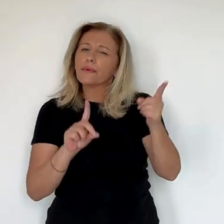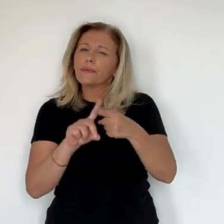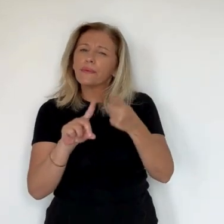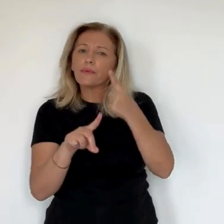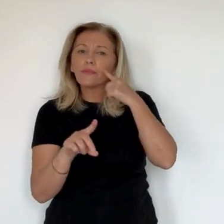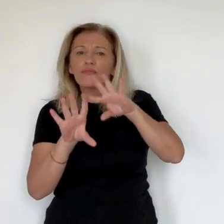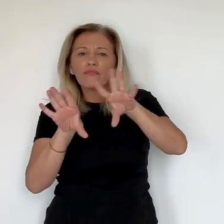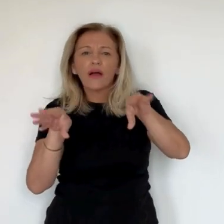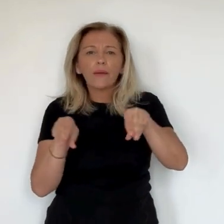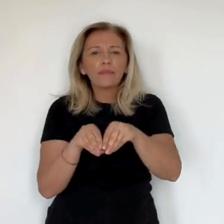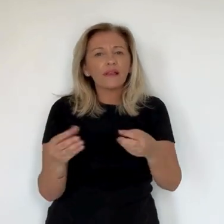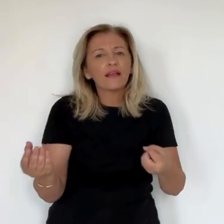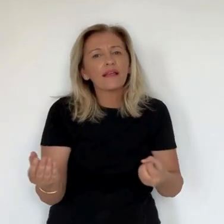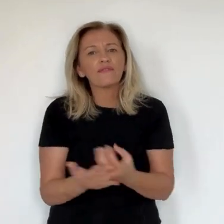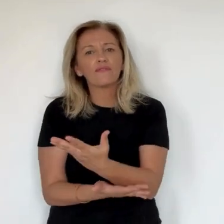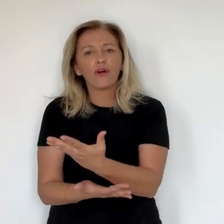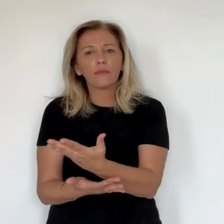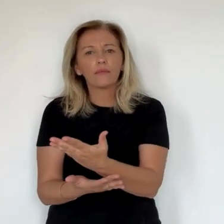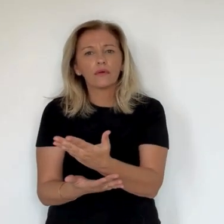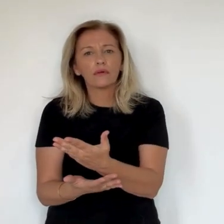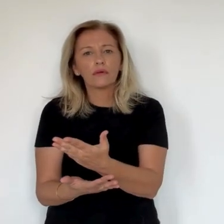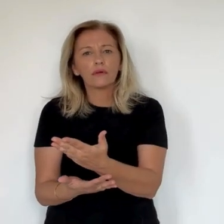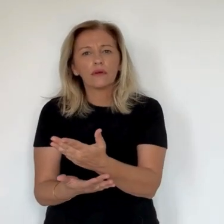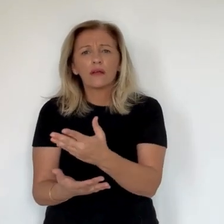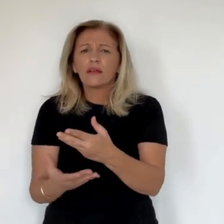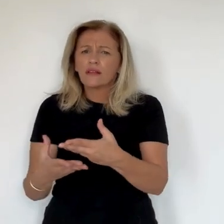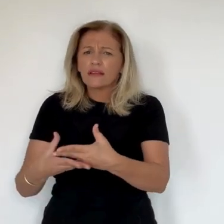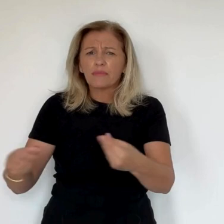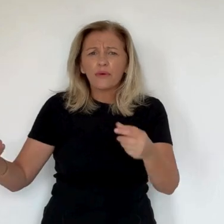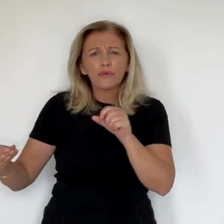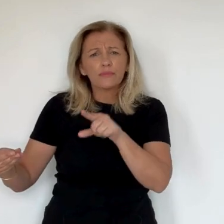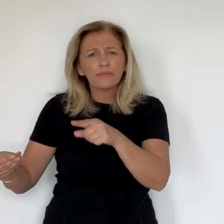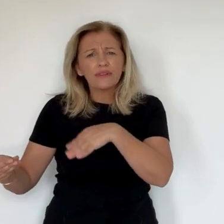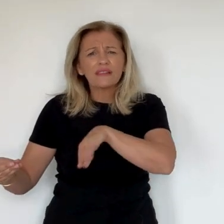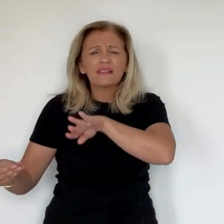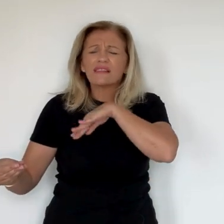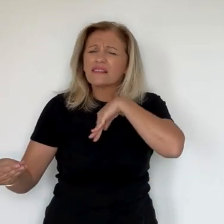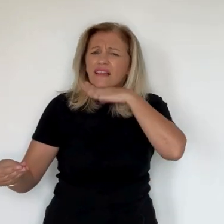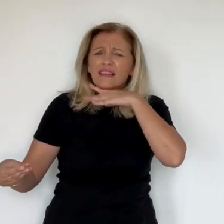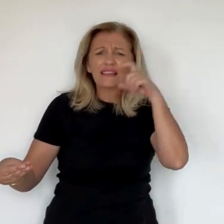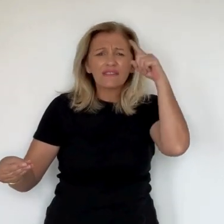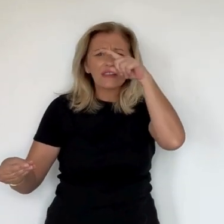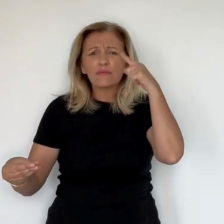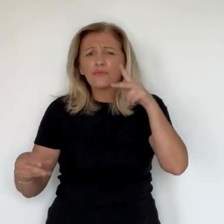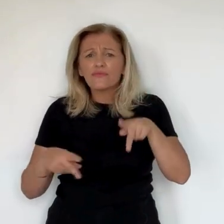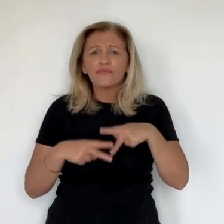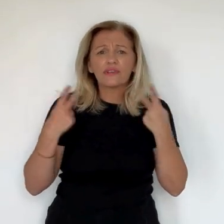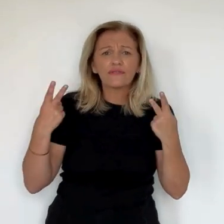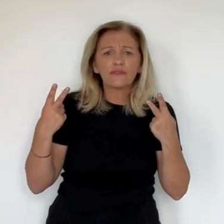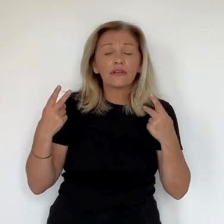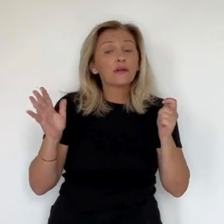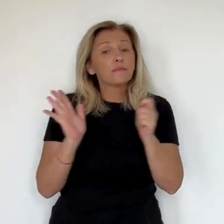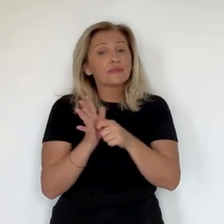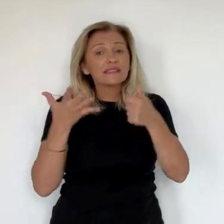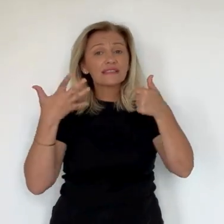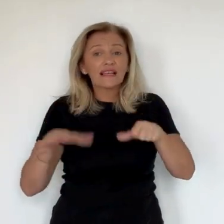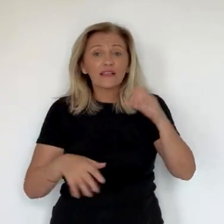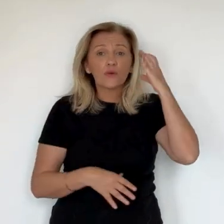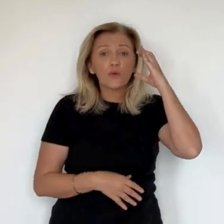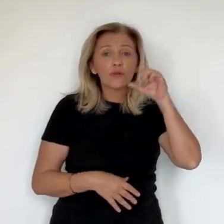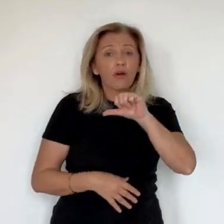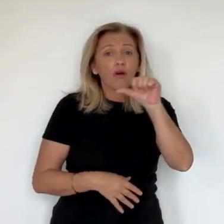la famille sache un petit peu où on en est parce que cette disparition est pour le moins inhumaine.